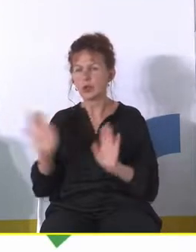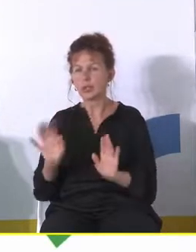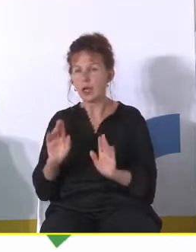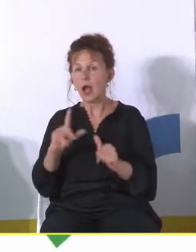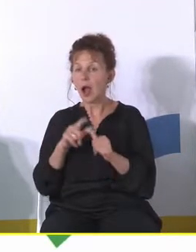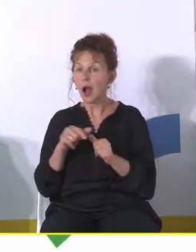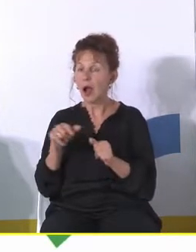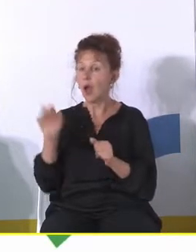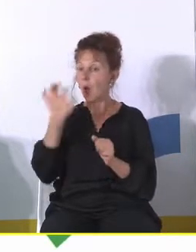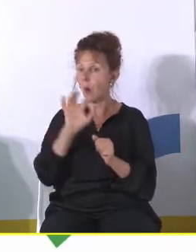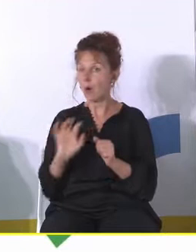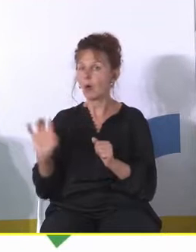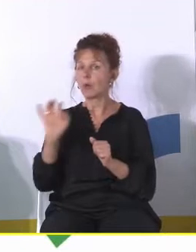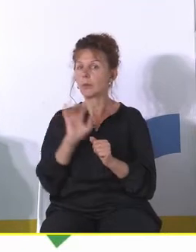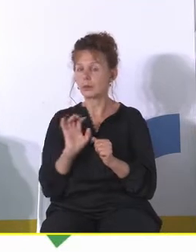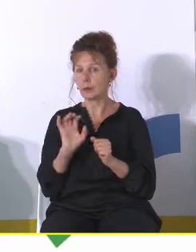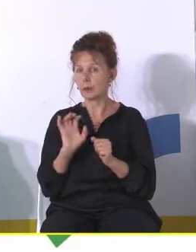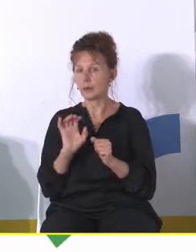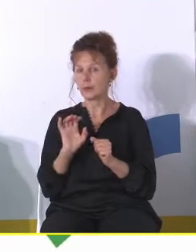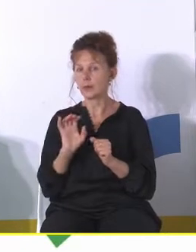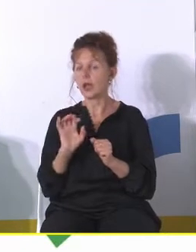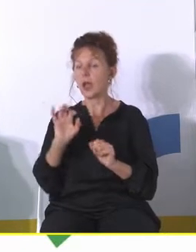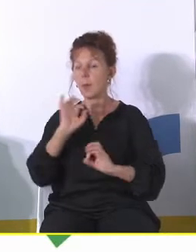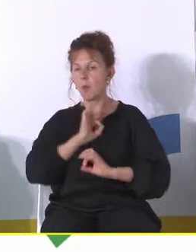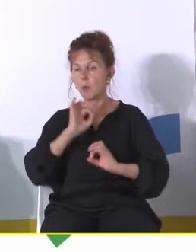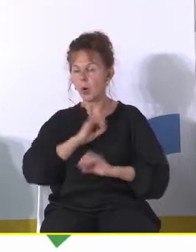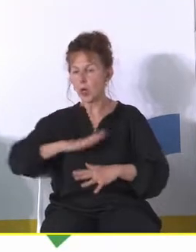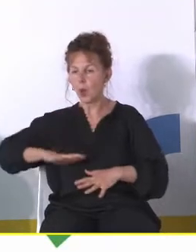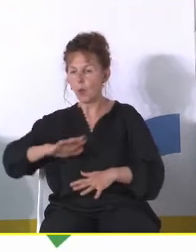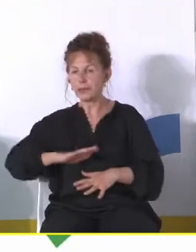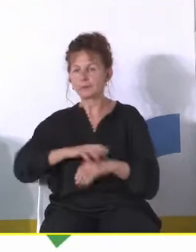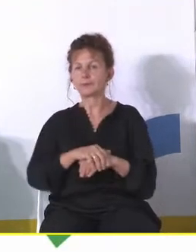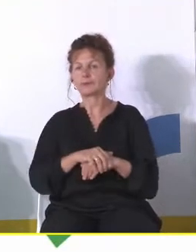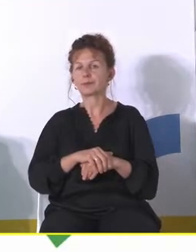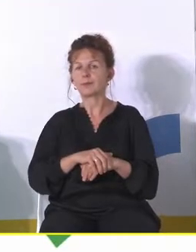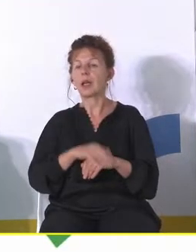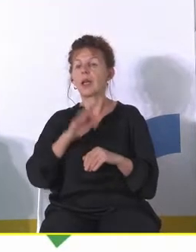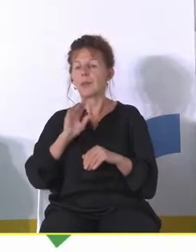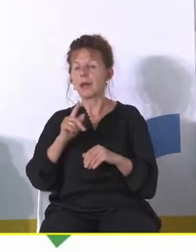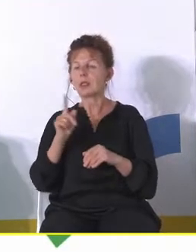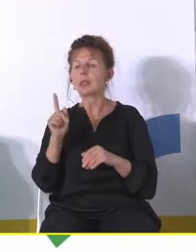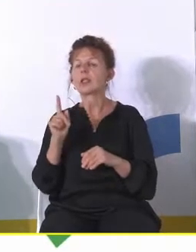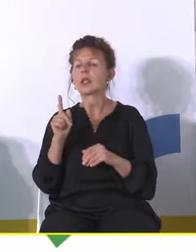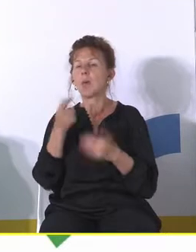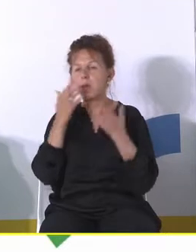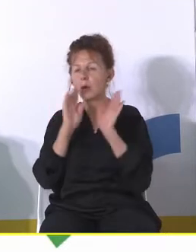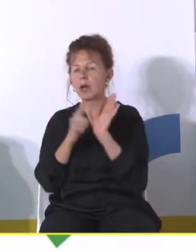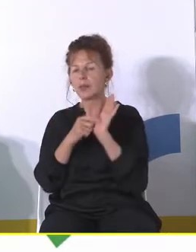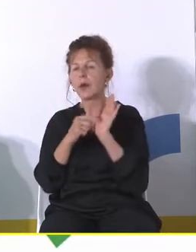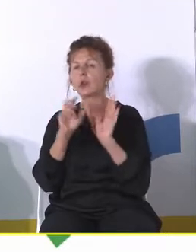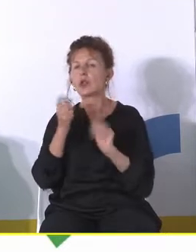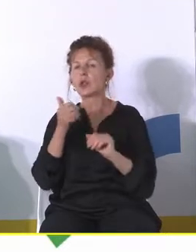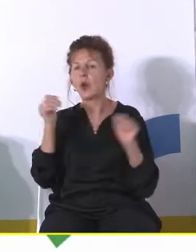garść obserwacji można powiedzieć z mojego podwórka i z nich będzie wynikało to co mogę jakoś